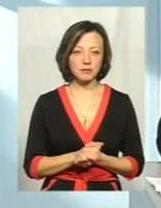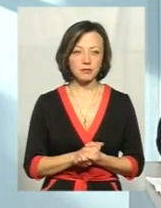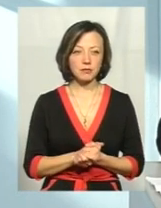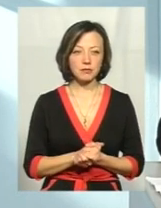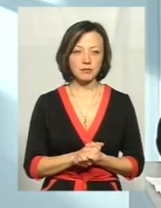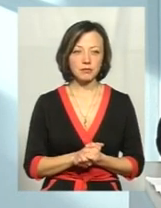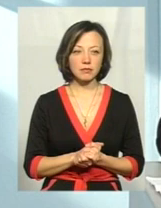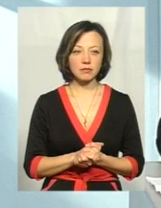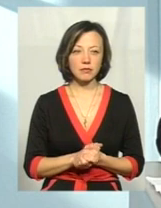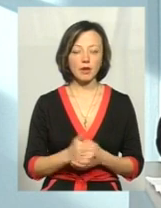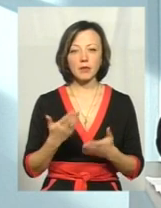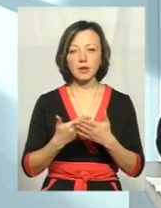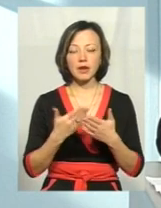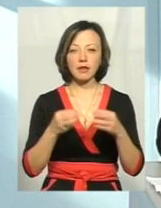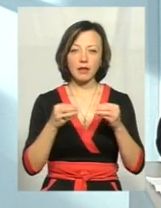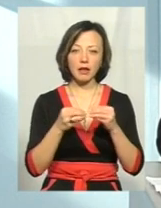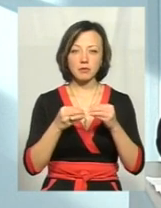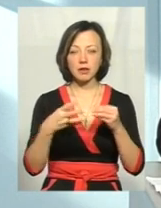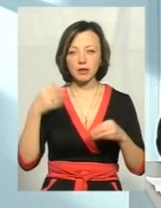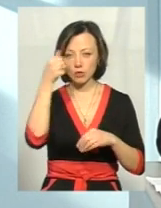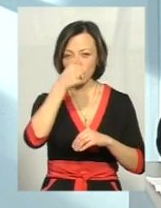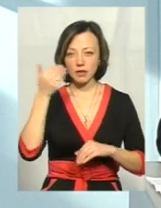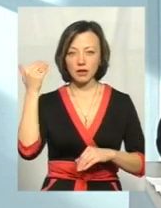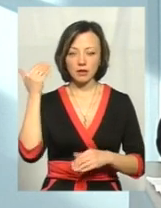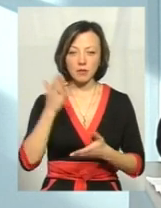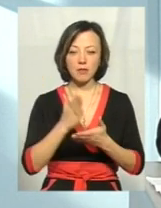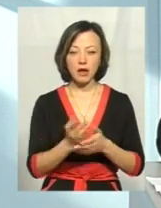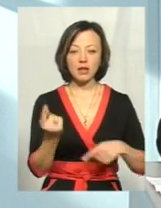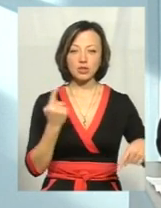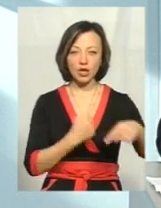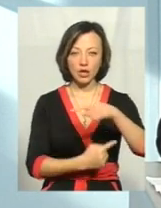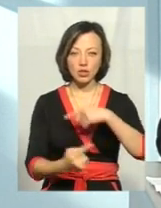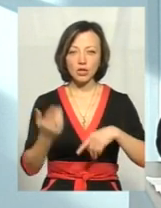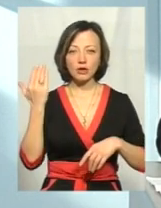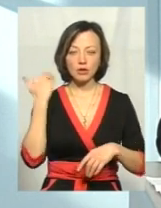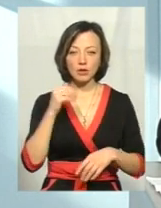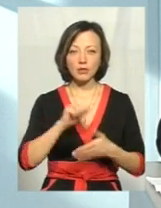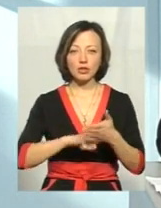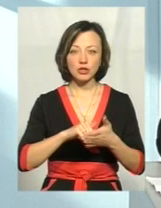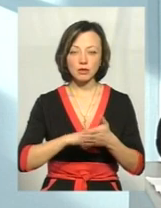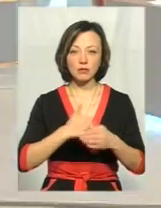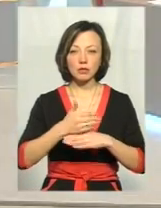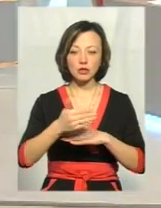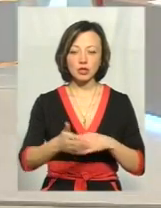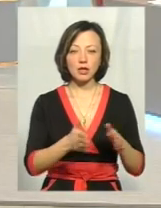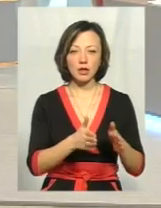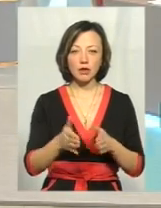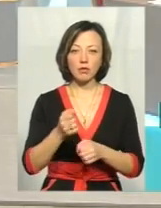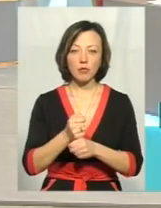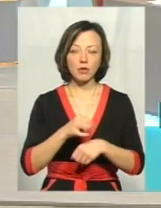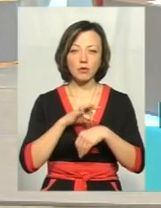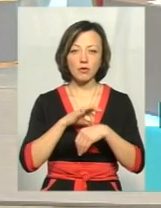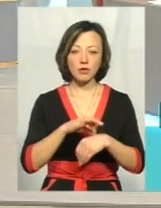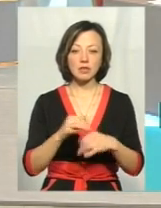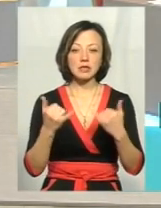Це по історії років 10-15, напевно, назад. Ну, він має циклічність теж, але тоді причиною, яку пізніше налагодилась робота, проводилась,